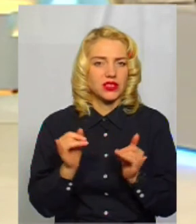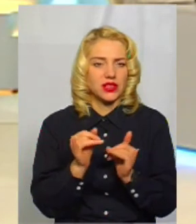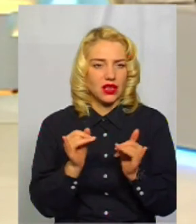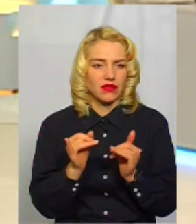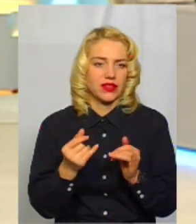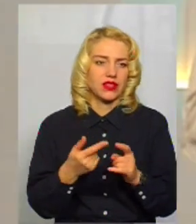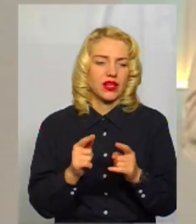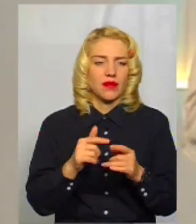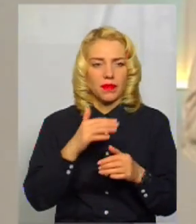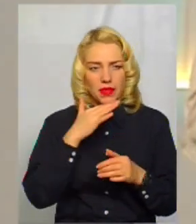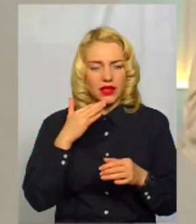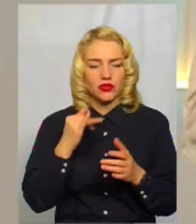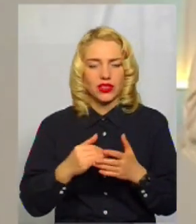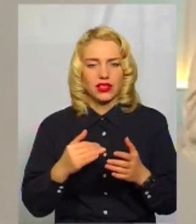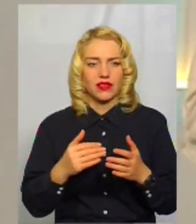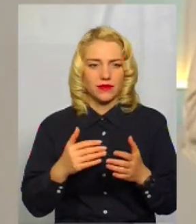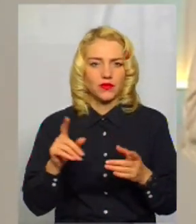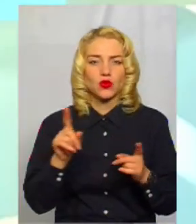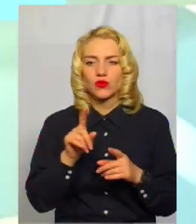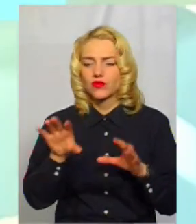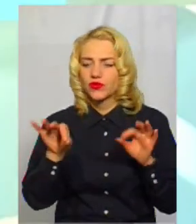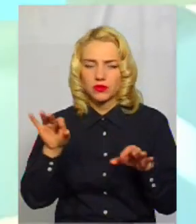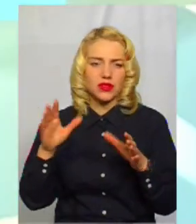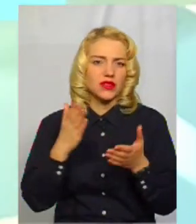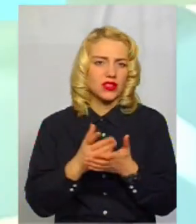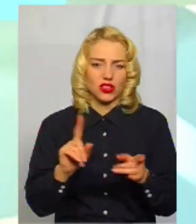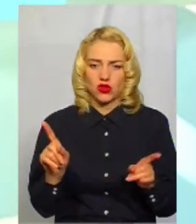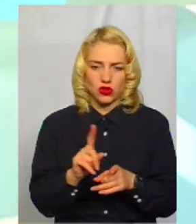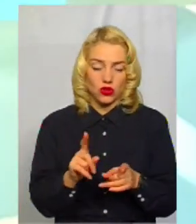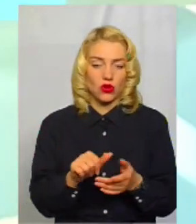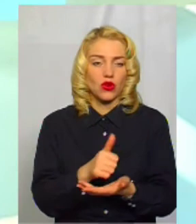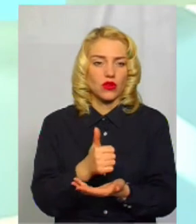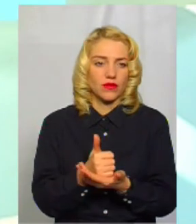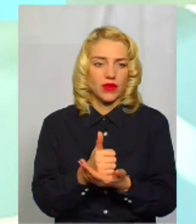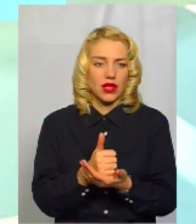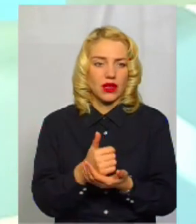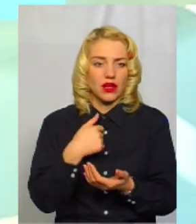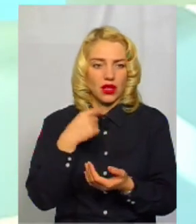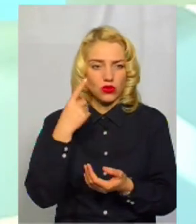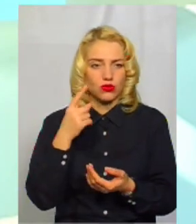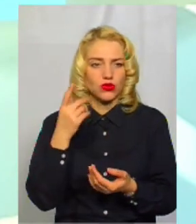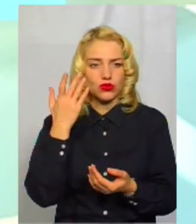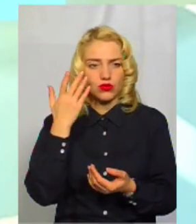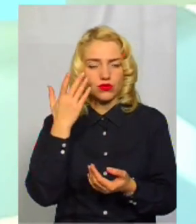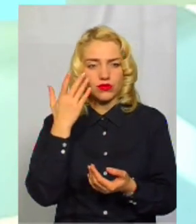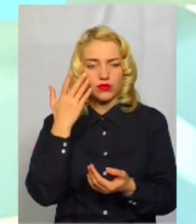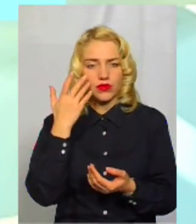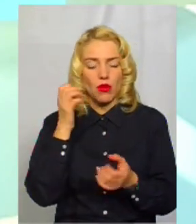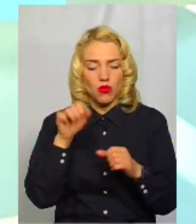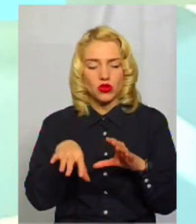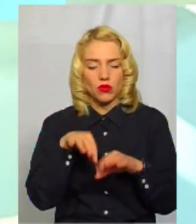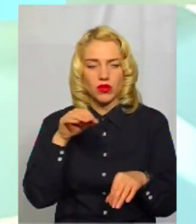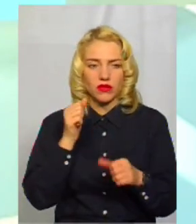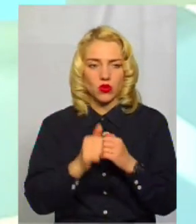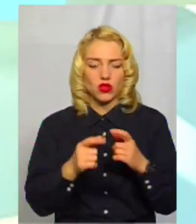тобто, обирати є серед чого, так? Обирати є серед чого, я думаю, що якщо, ну, можна обирати в кожній галузі, ну, я просто більше